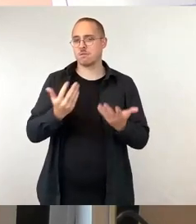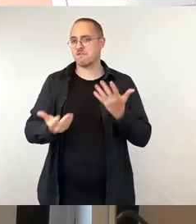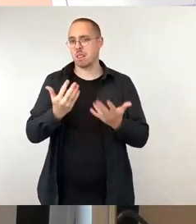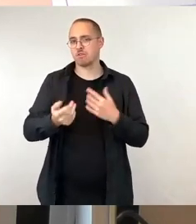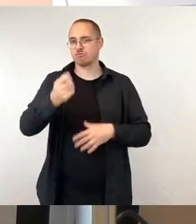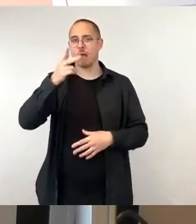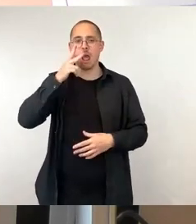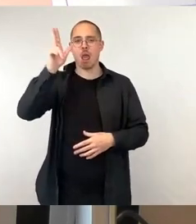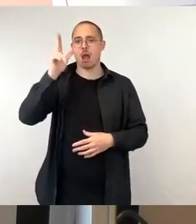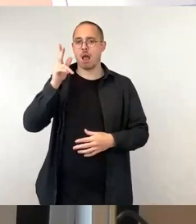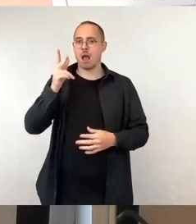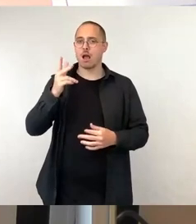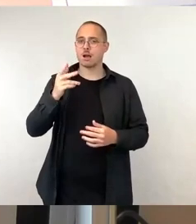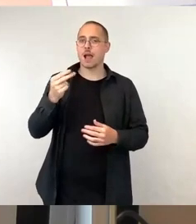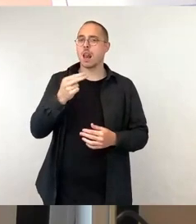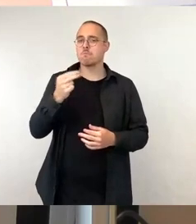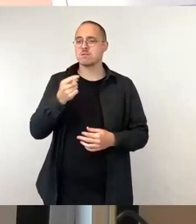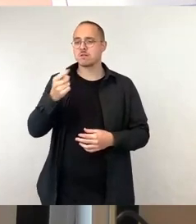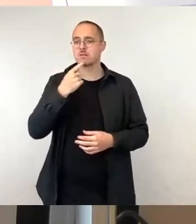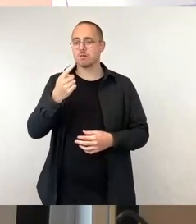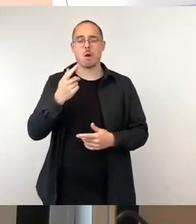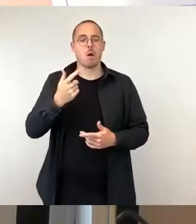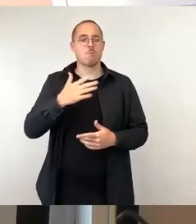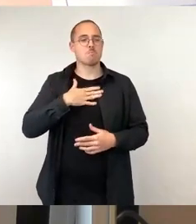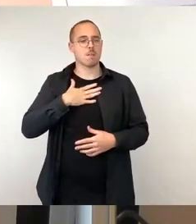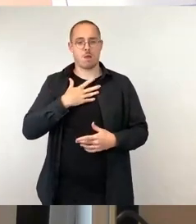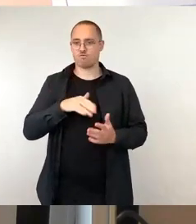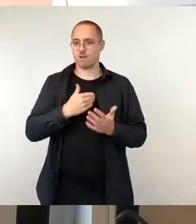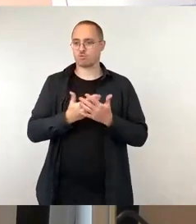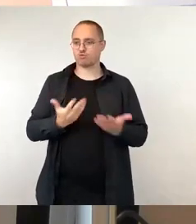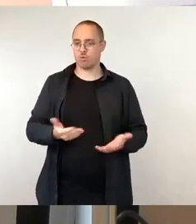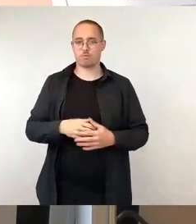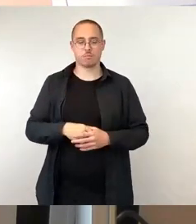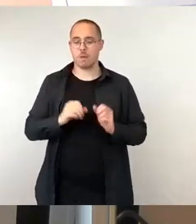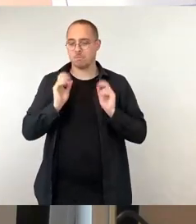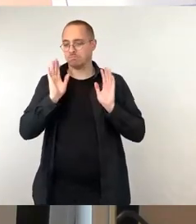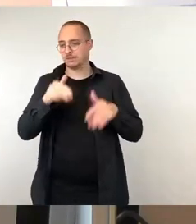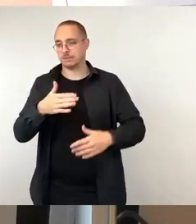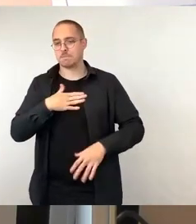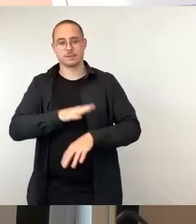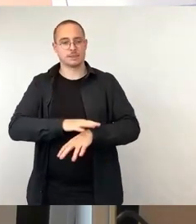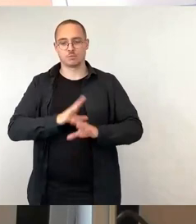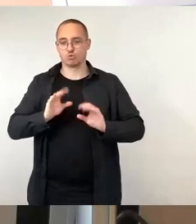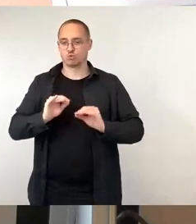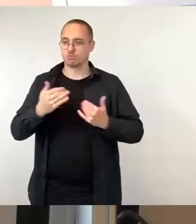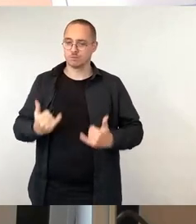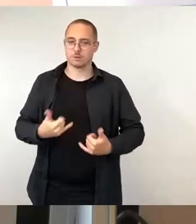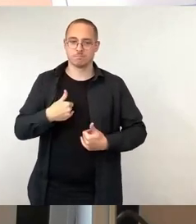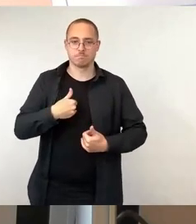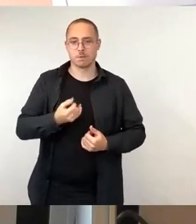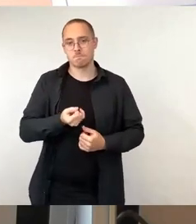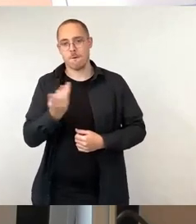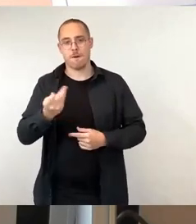haben. Aber sei es darum, ich möchte meine Zeit nutzen, einfach mal auf paar Grundlagen einzugehen.